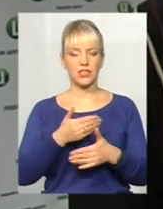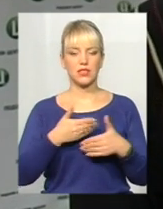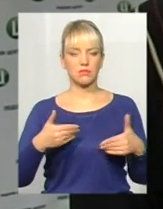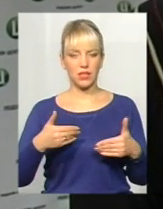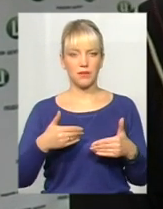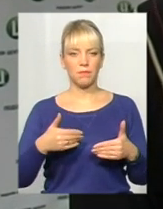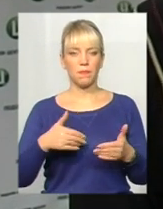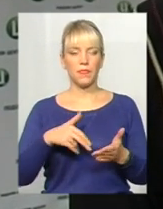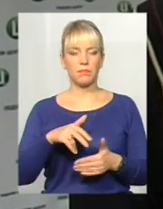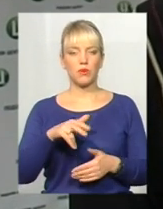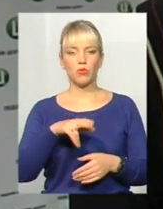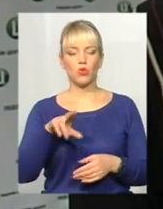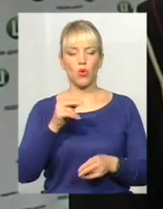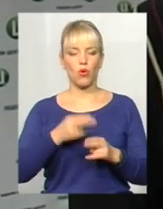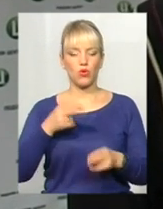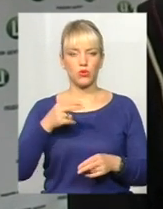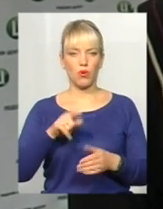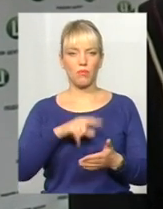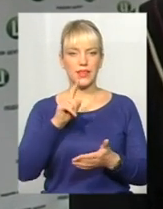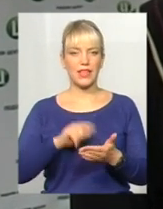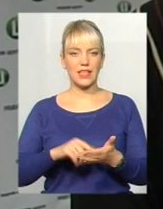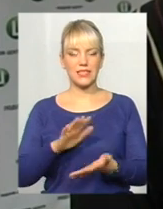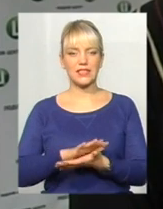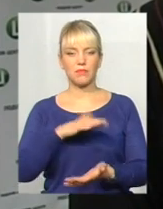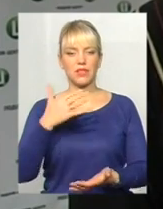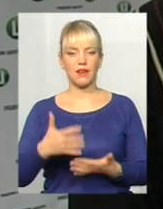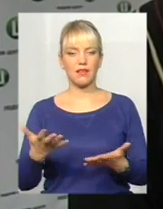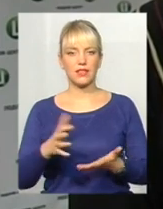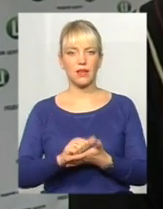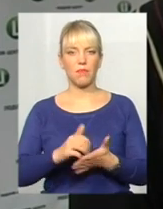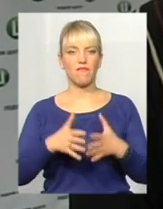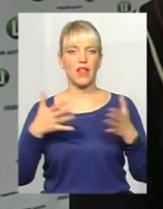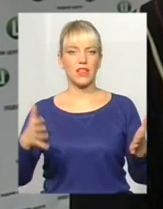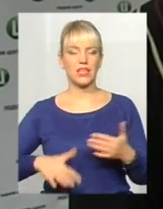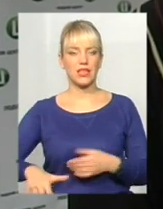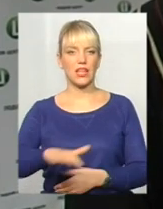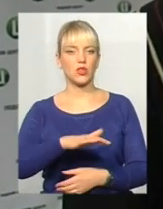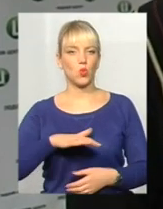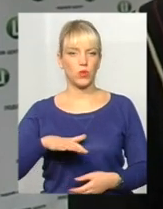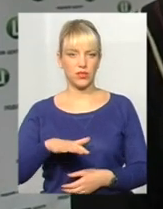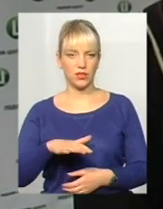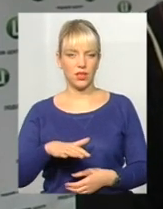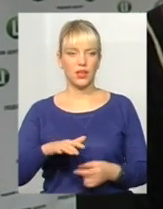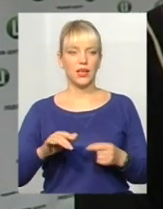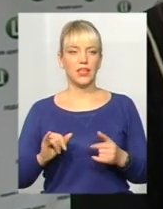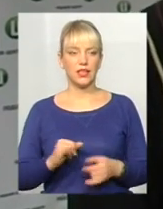гострого питання сміття, яке вже займає дуже великі площі, дуже великі території. І